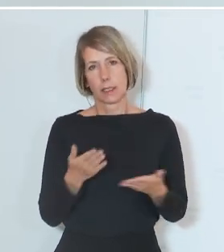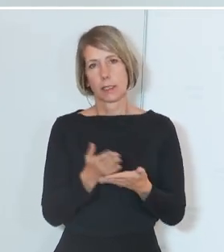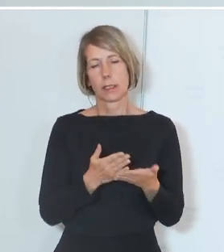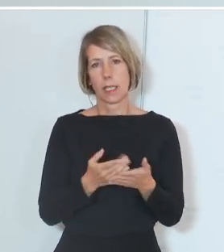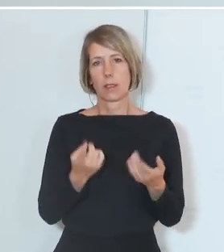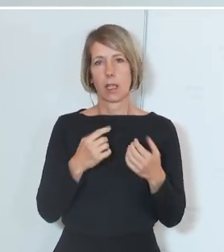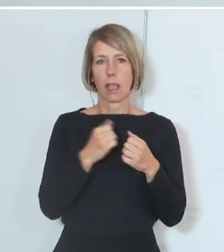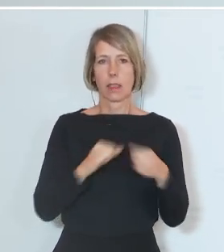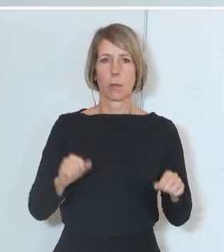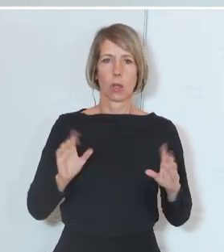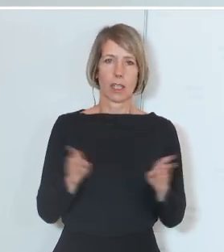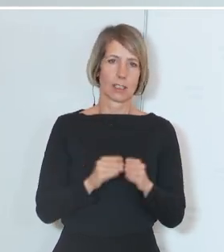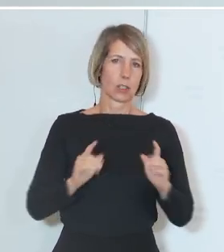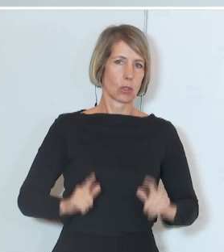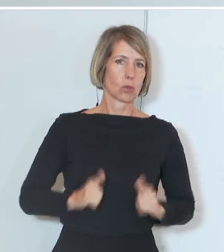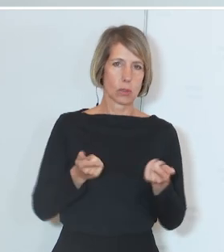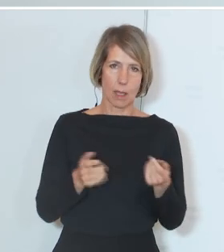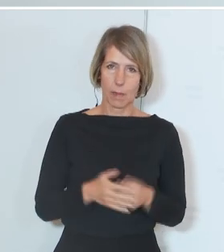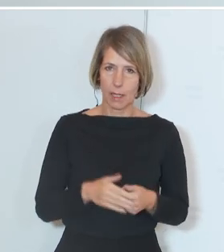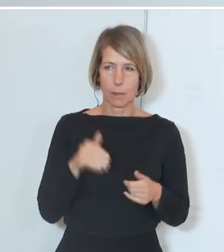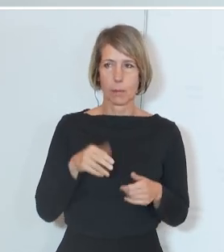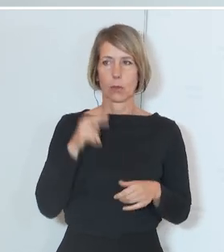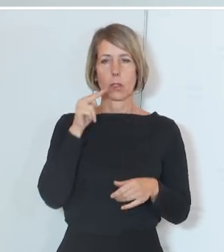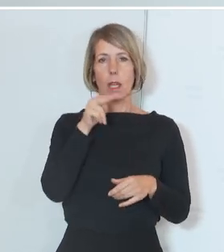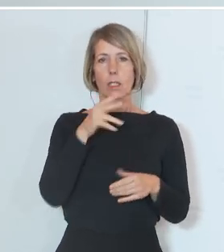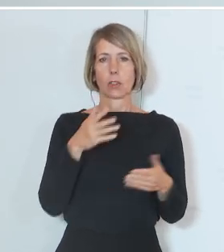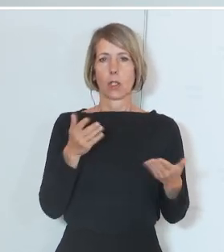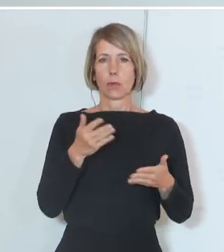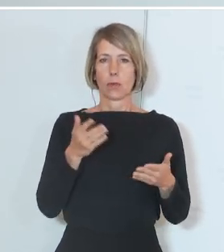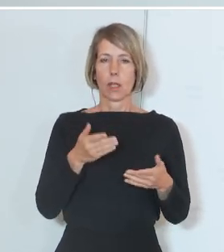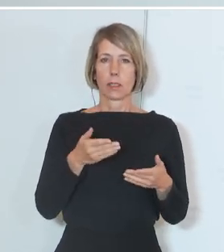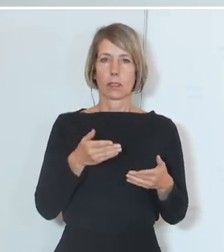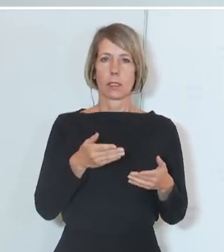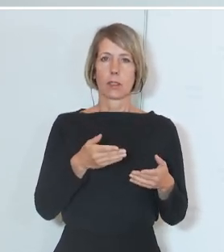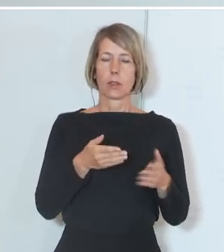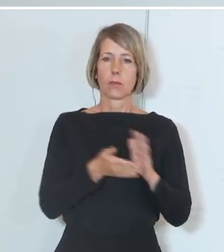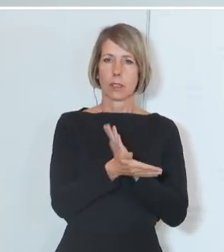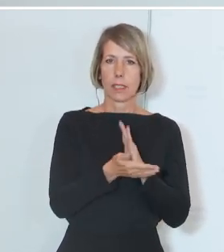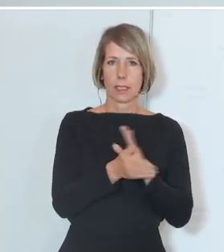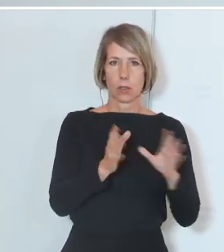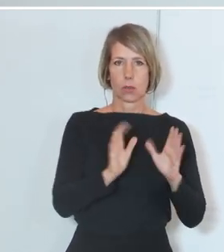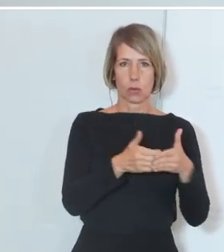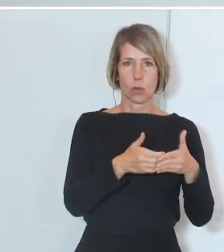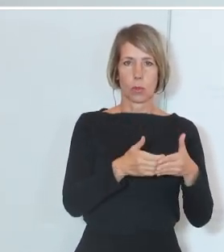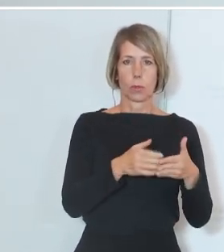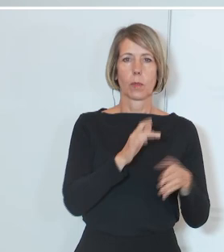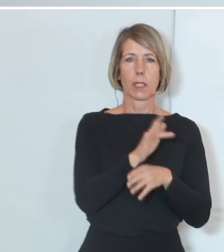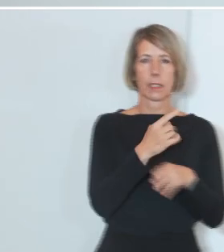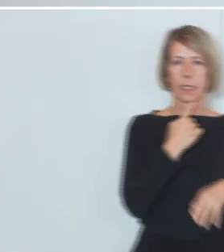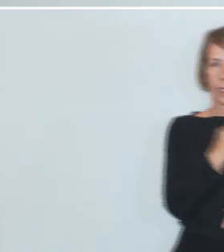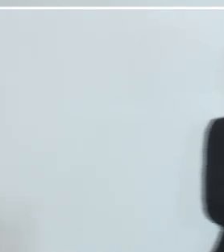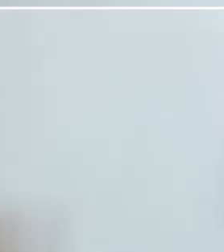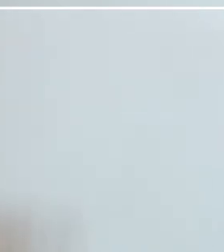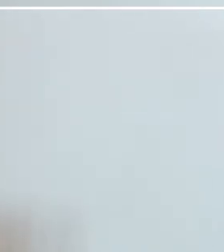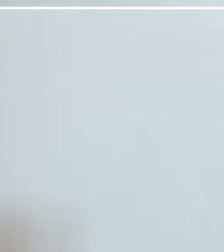demokratischen Zusammenlebens. Man muss auch anschauen, welche Standesvertretungsgruppen diese Kritik geäußert haben und mit welcher